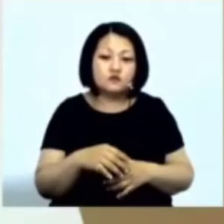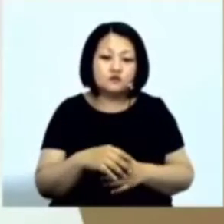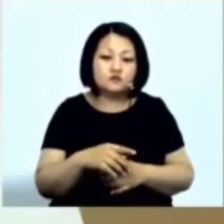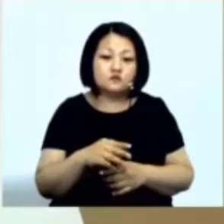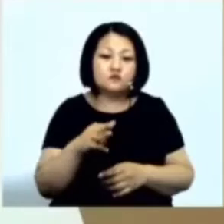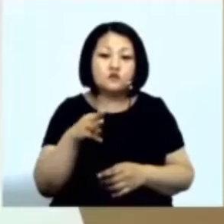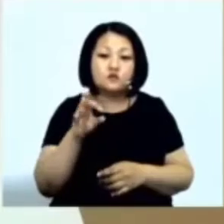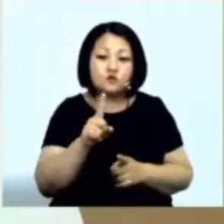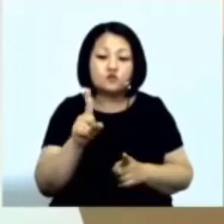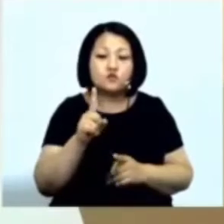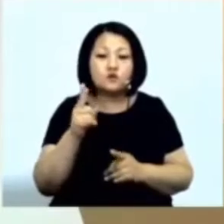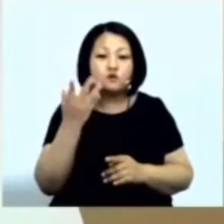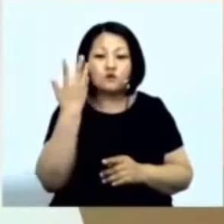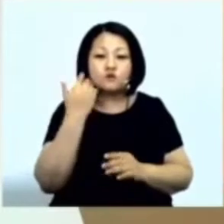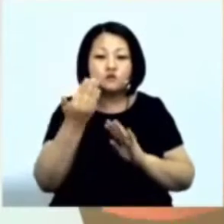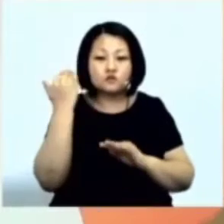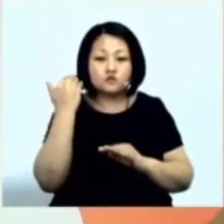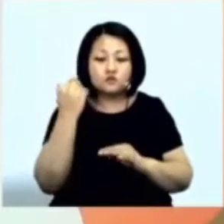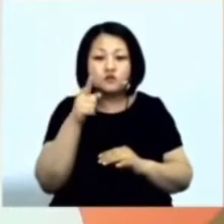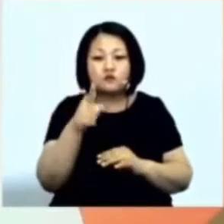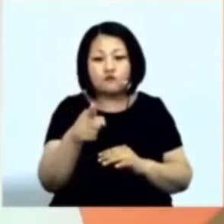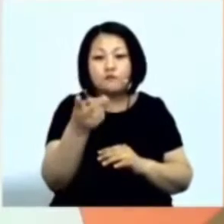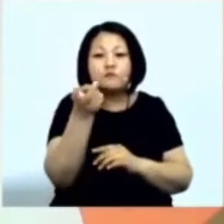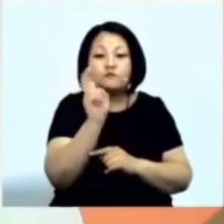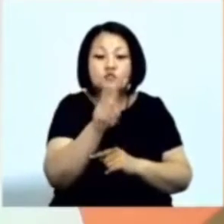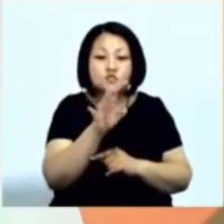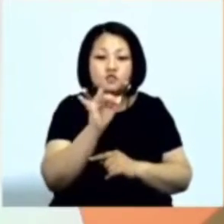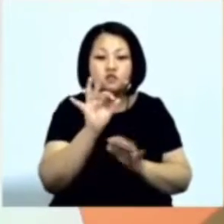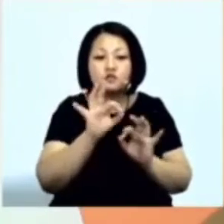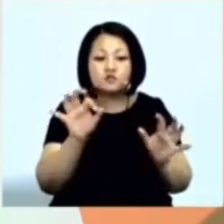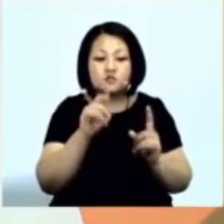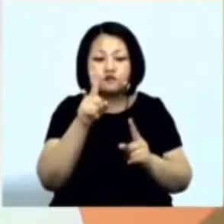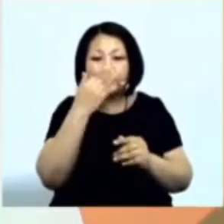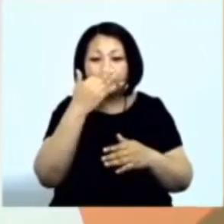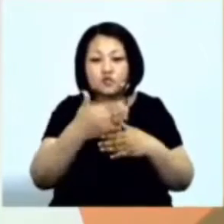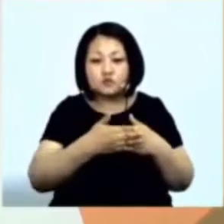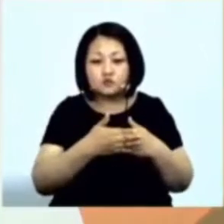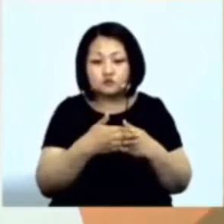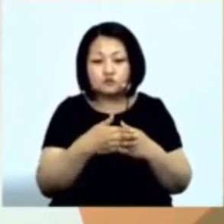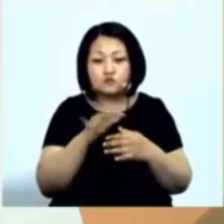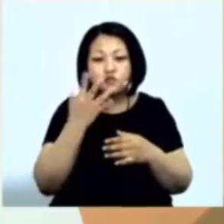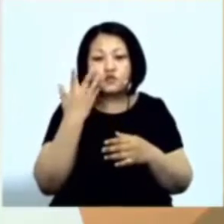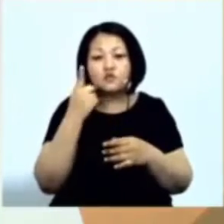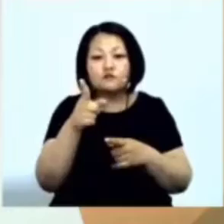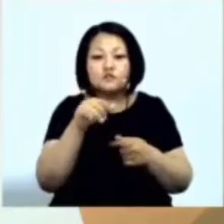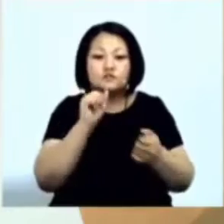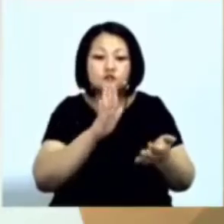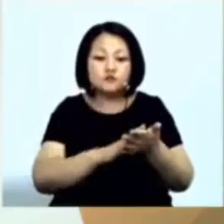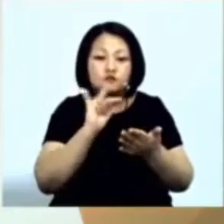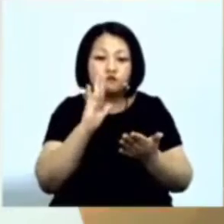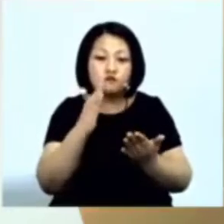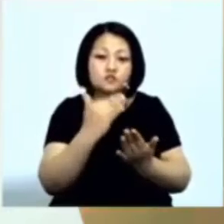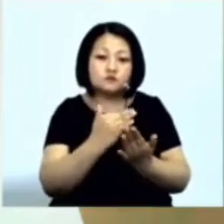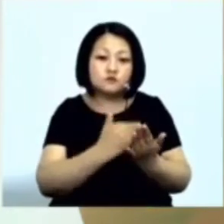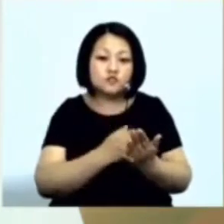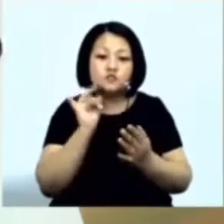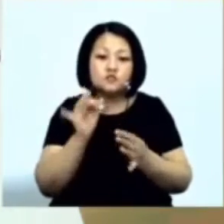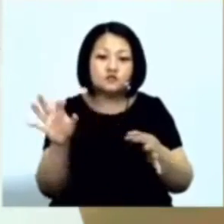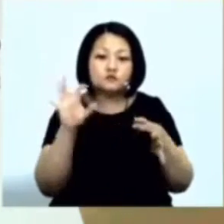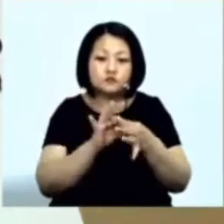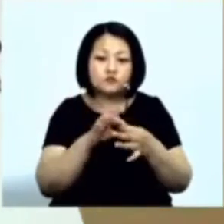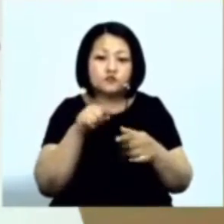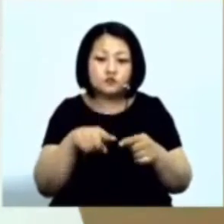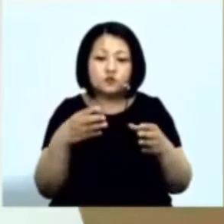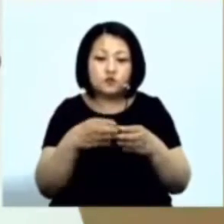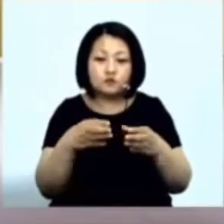Друзья К вам прикоснулись К вам прикоснулись И когда-то Вас записали в список Вы самый счастливый человек Что вы